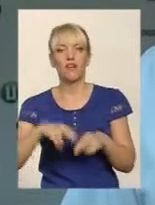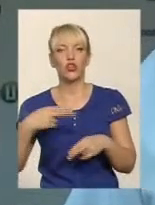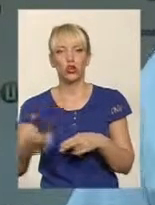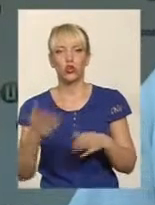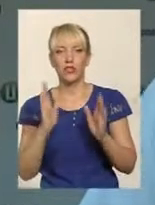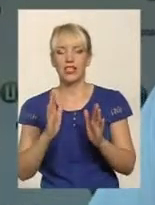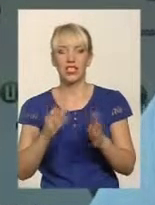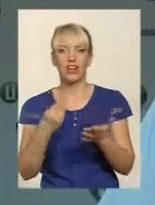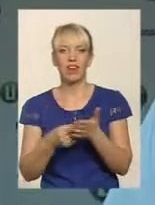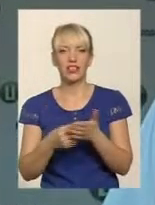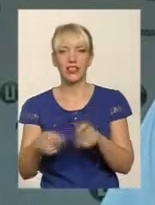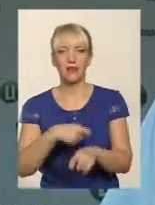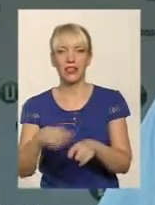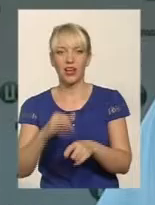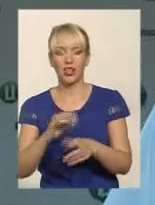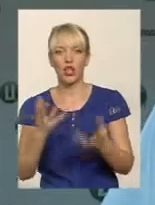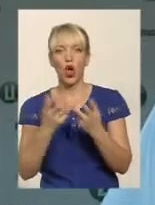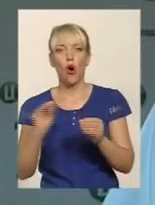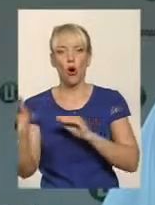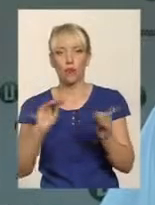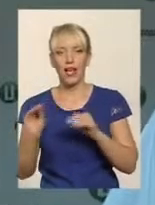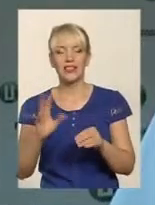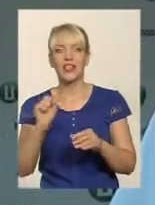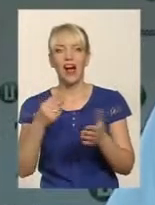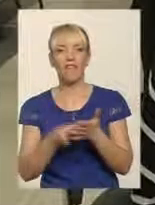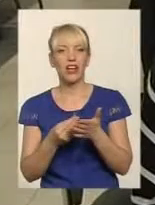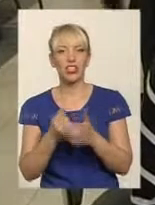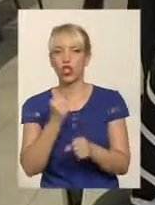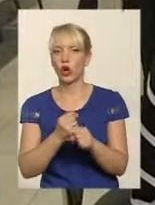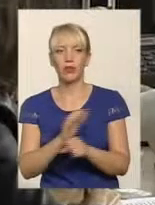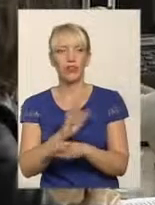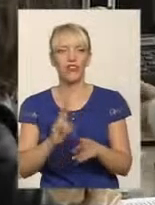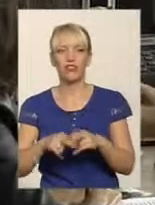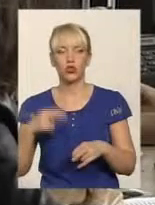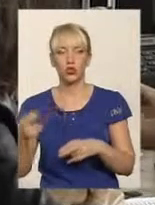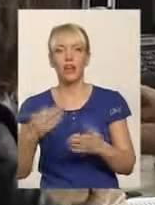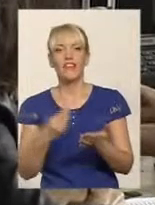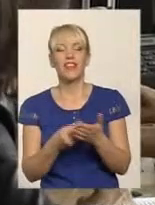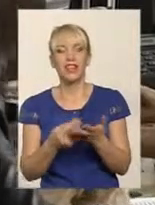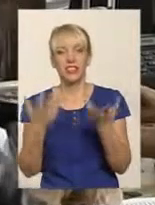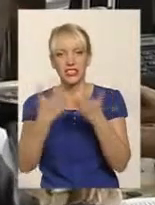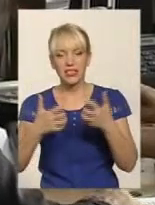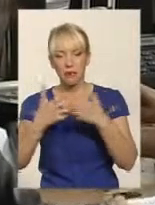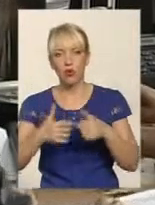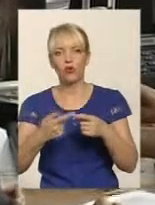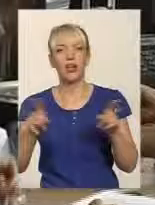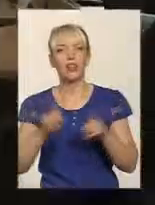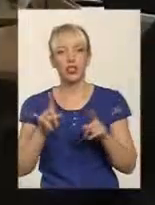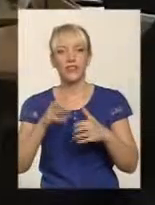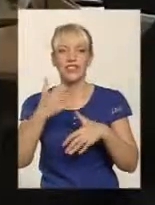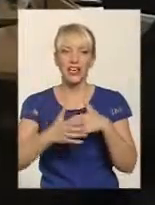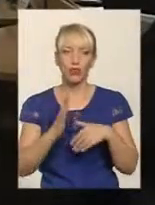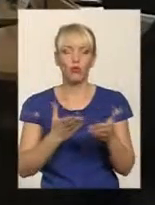лише вартість матеріалів і обладнання. Вартість робіт на сьогоднішній день ще не відшкодовується. Фінансисти підрахували, в середньому пересічні країни